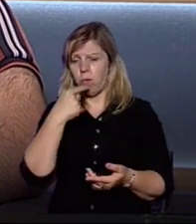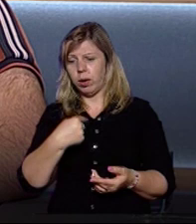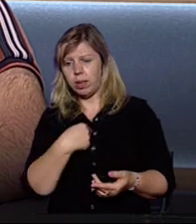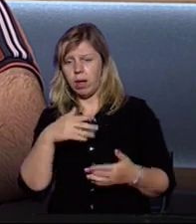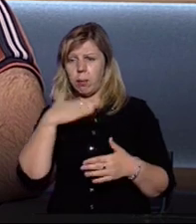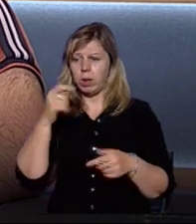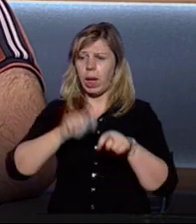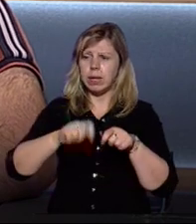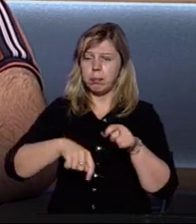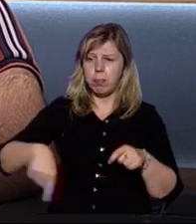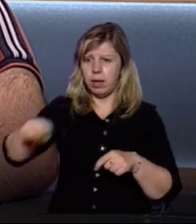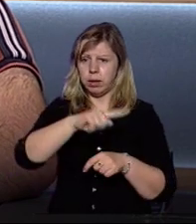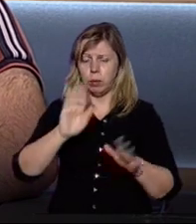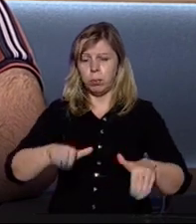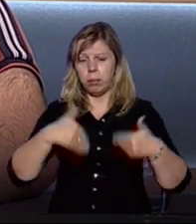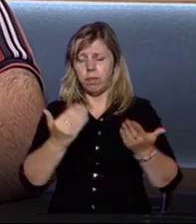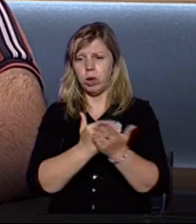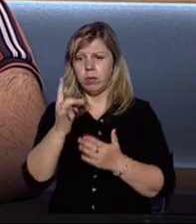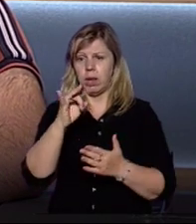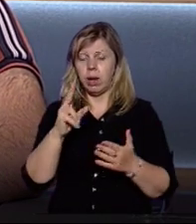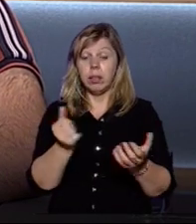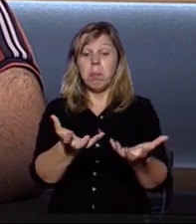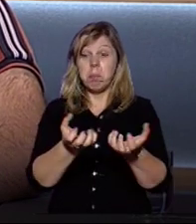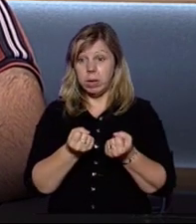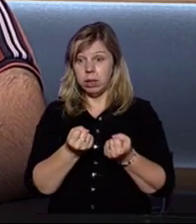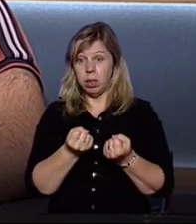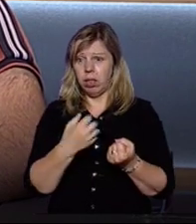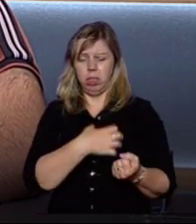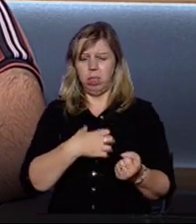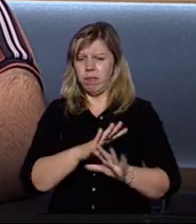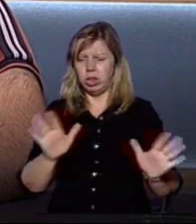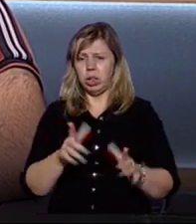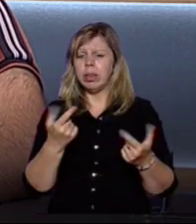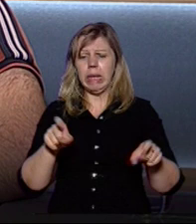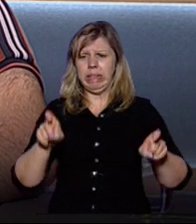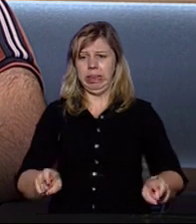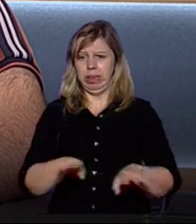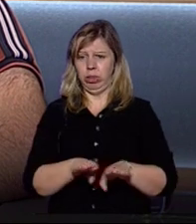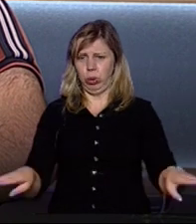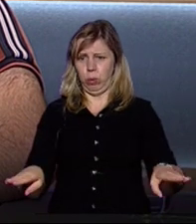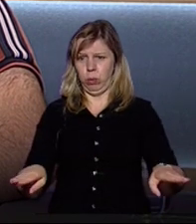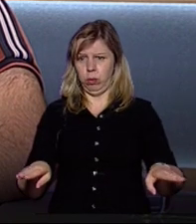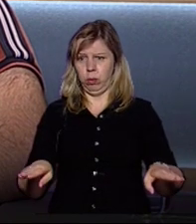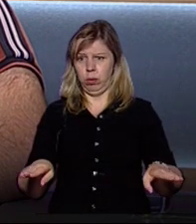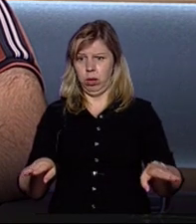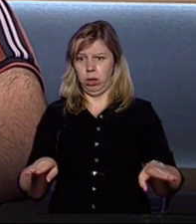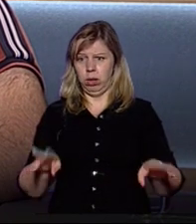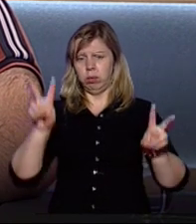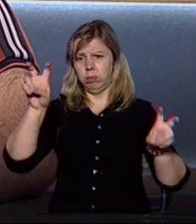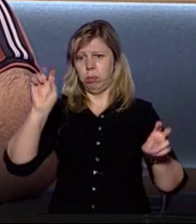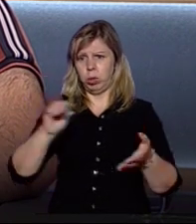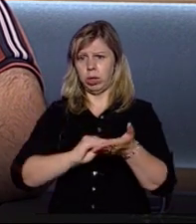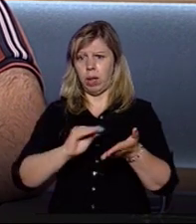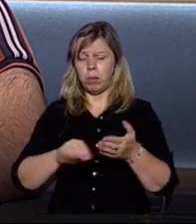багато експертів, і будуть пропонувати Верховній Раді прийняти, то неважливо, де він сидить. Можна в лапках